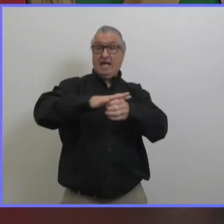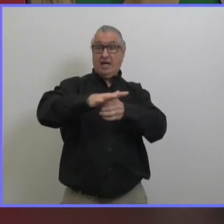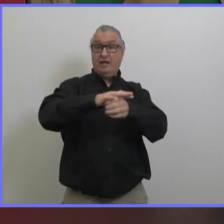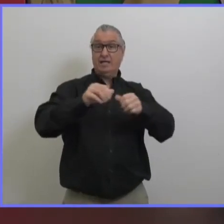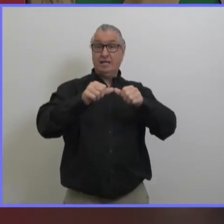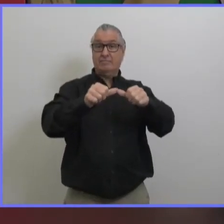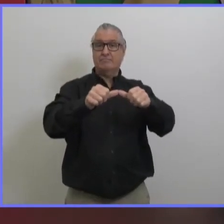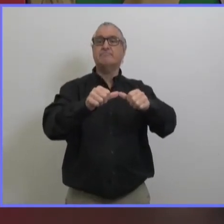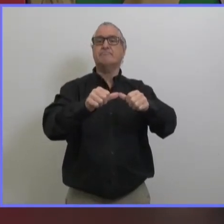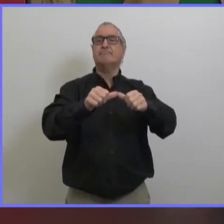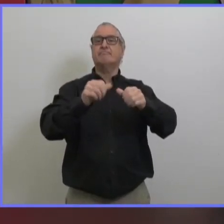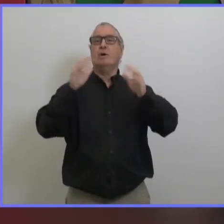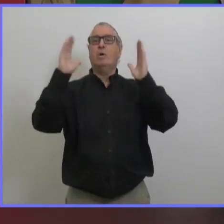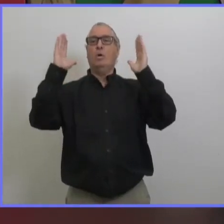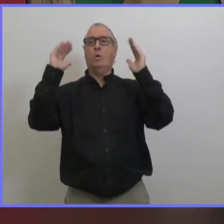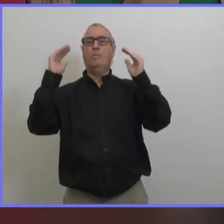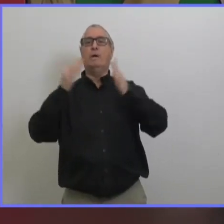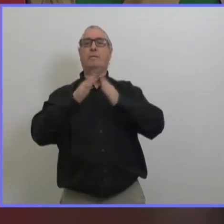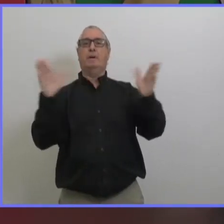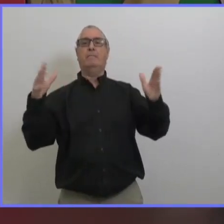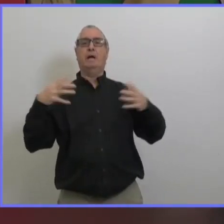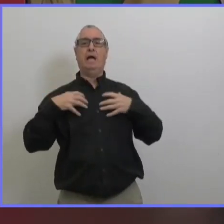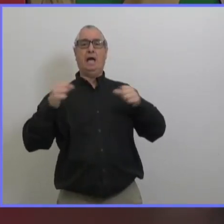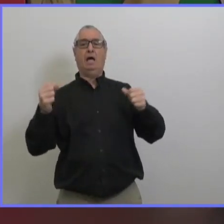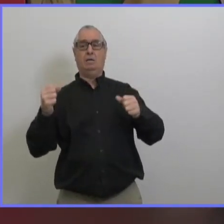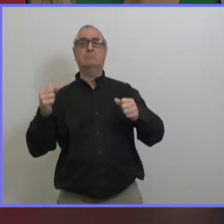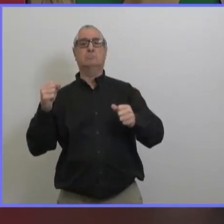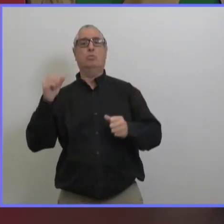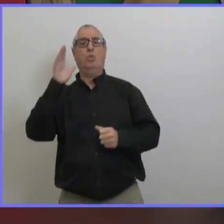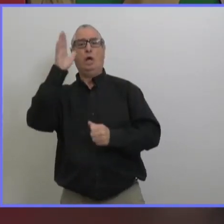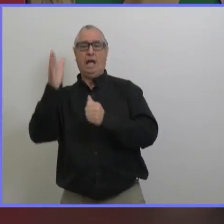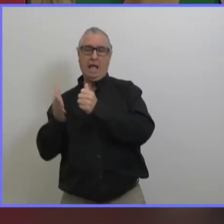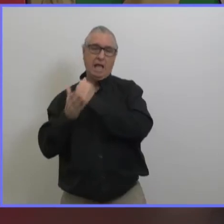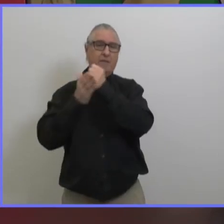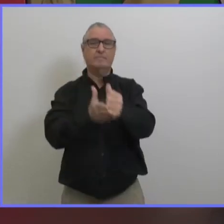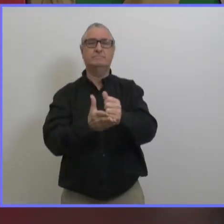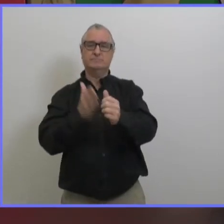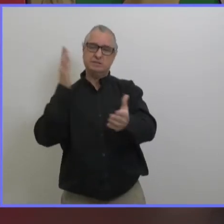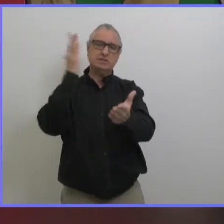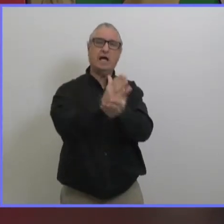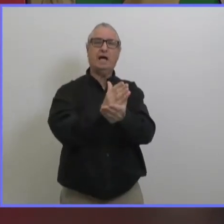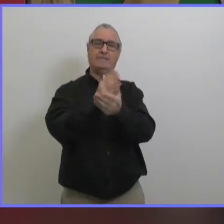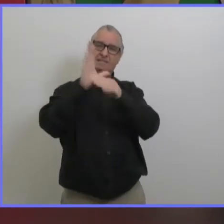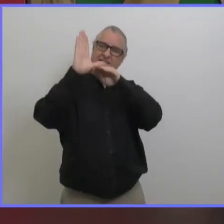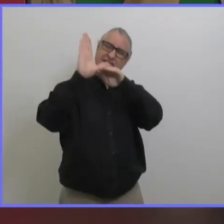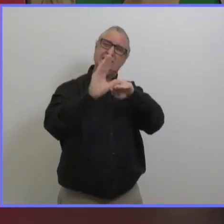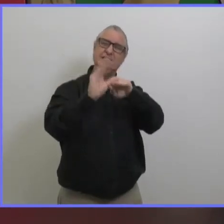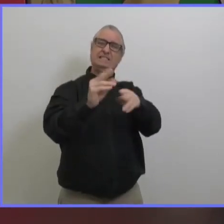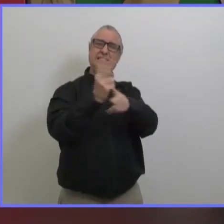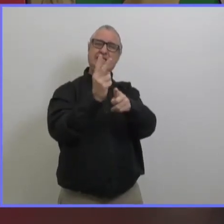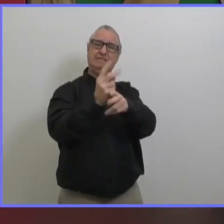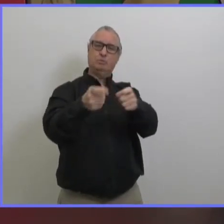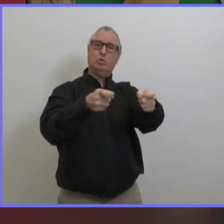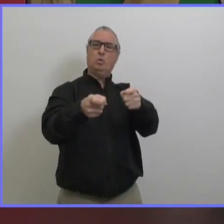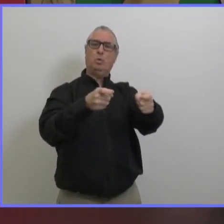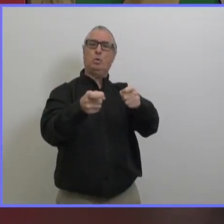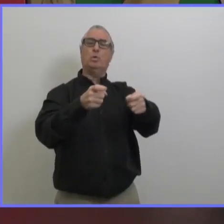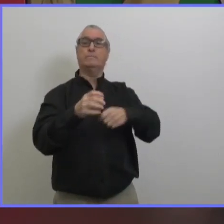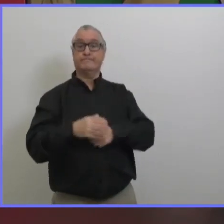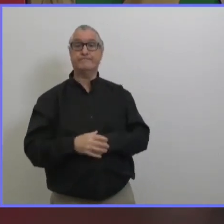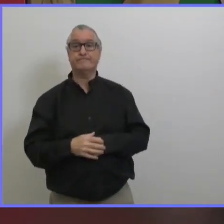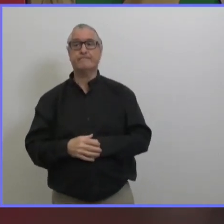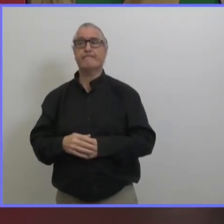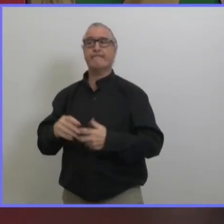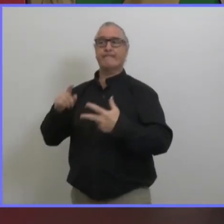vu dans le rapport de ce matin alors ce sont des cas qui ont été divulgués aujourd'hui mais en fait ce sont des cas qui étaient désignés comme étant des contacts à domicile